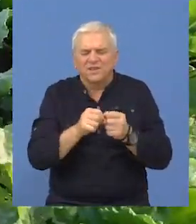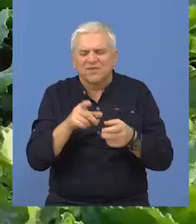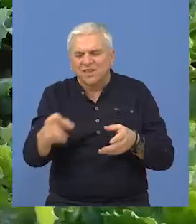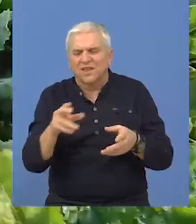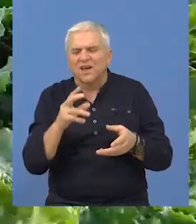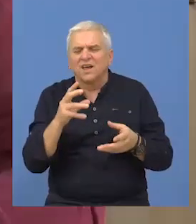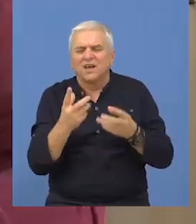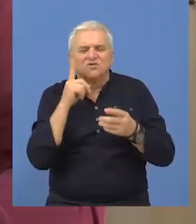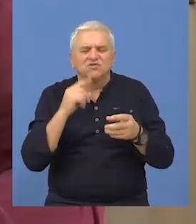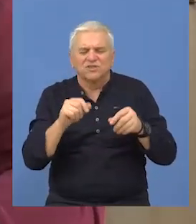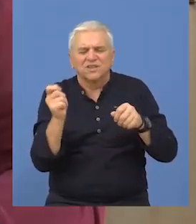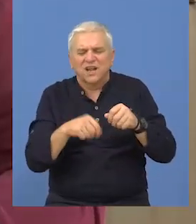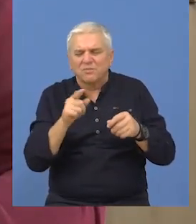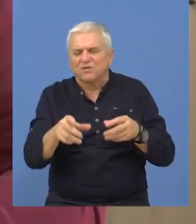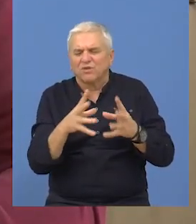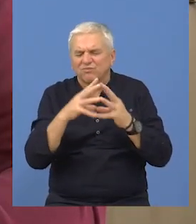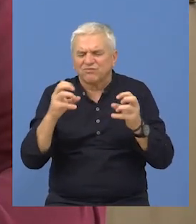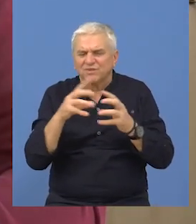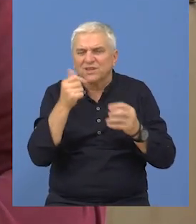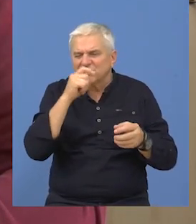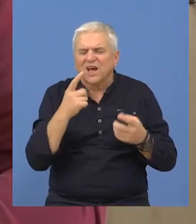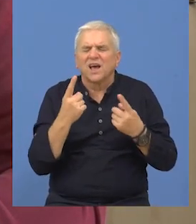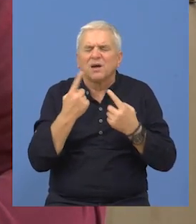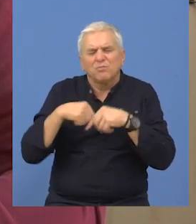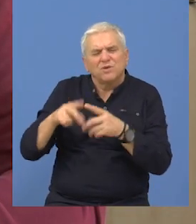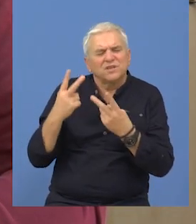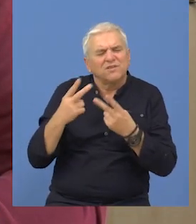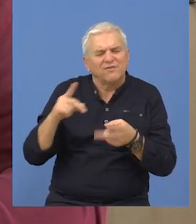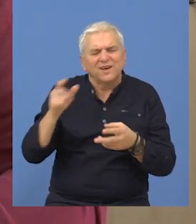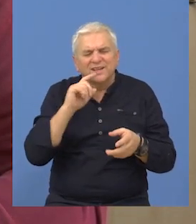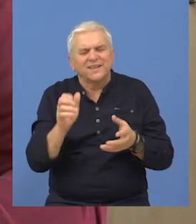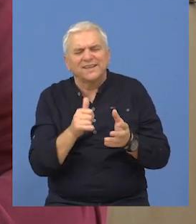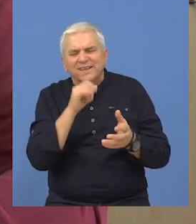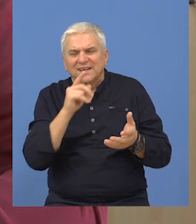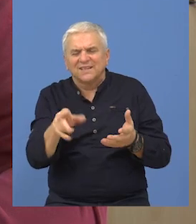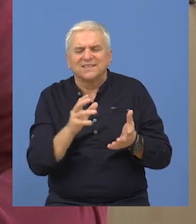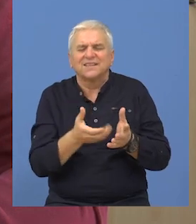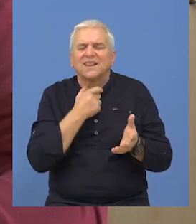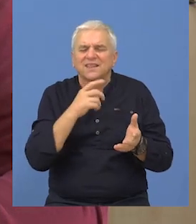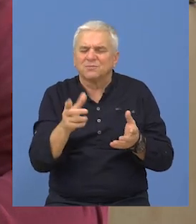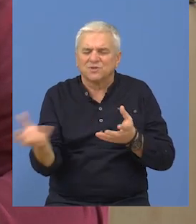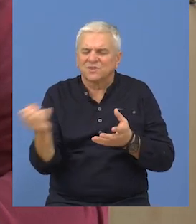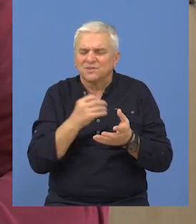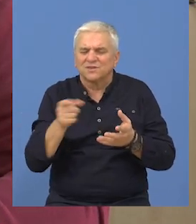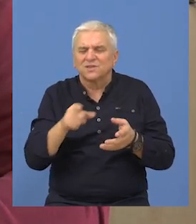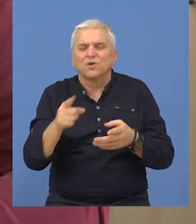imate gljivične izazivače truleži i ono što je karakteristično to je kada imate bakteriozne